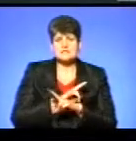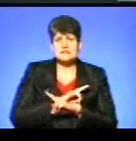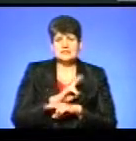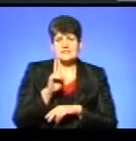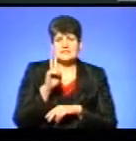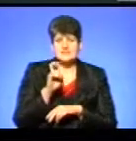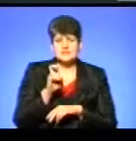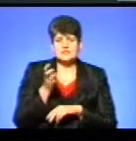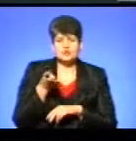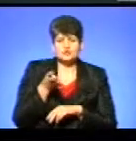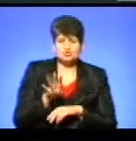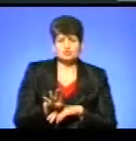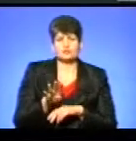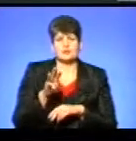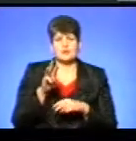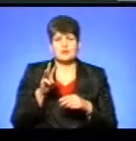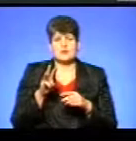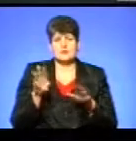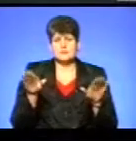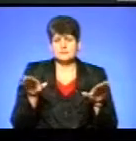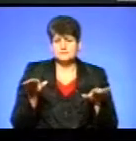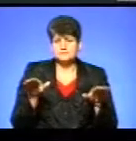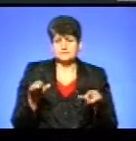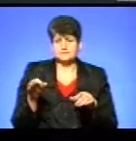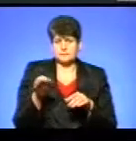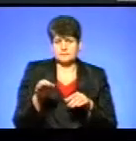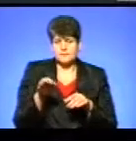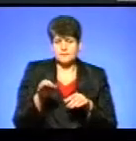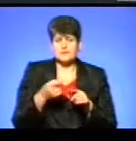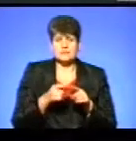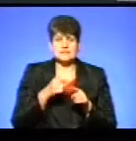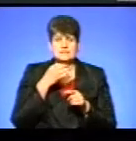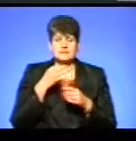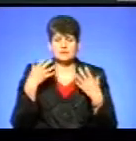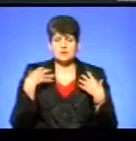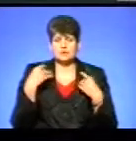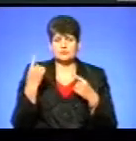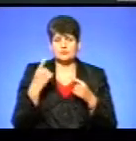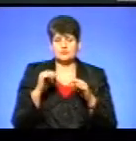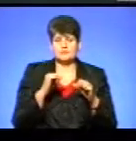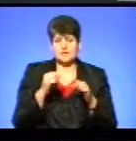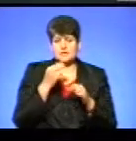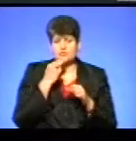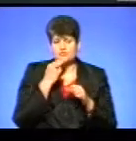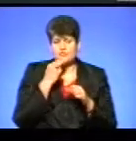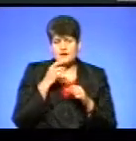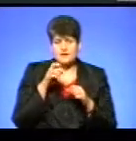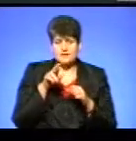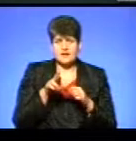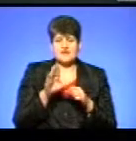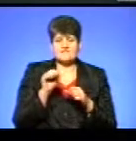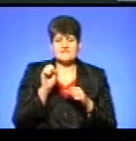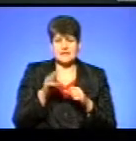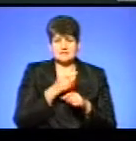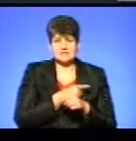200 особин Мартина Озерного на тернопільському ставі. Про це повідомив начальник обласного управління безпечності харчових продуктів і ветеринарної